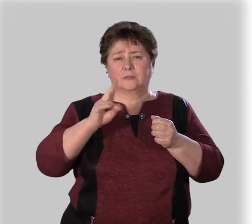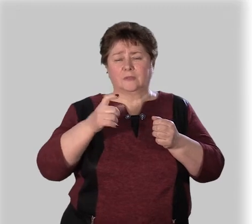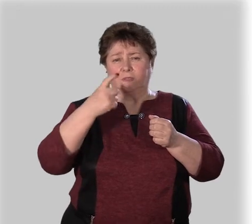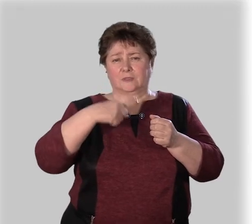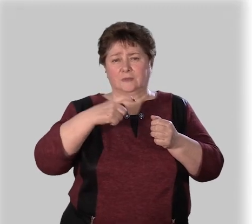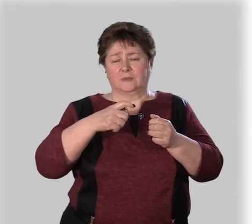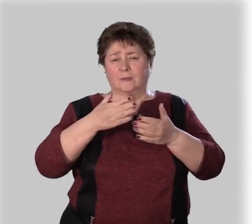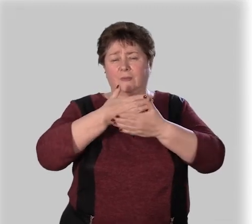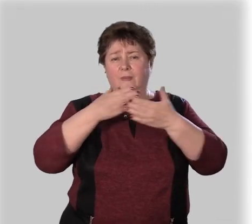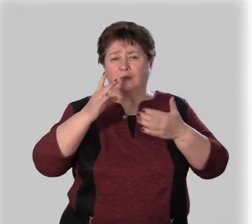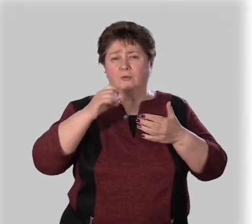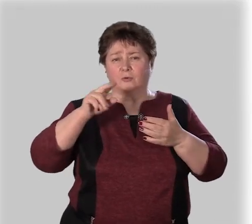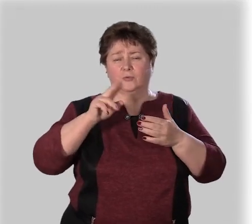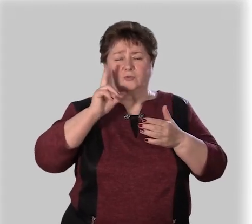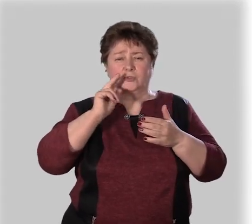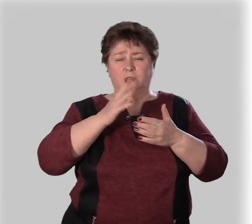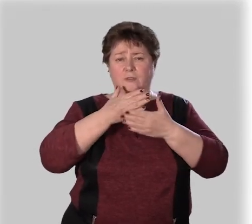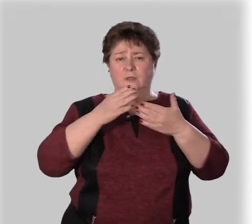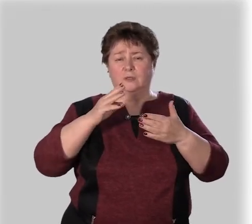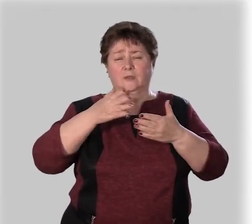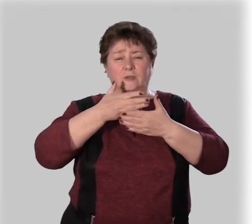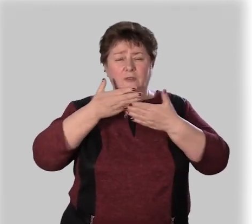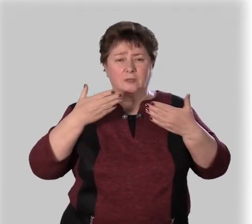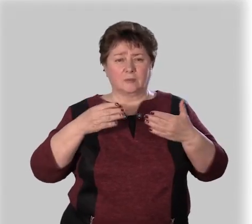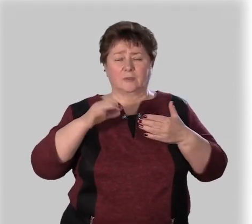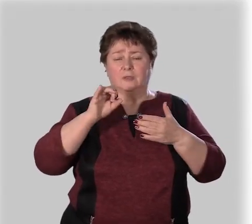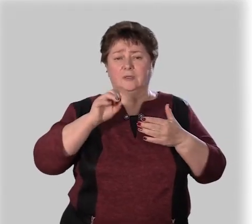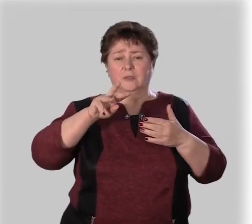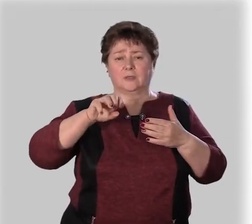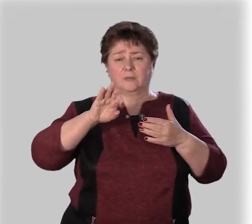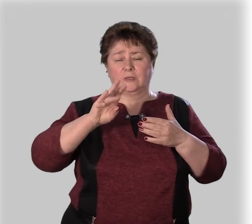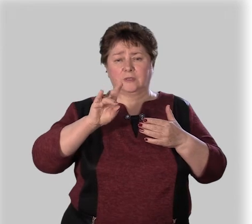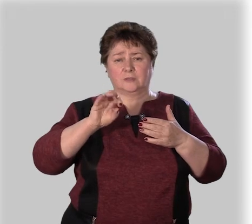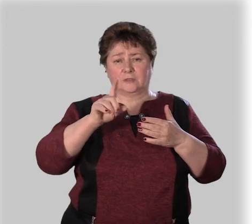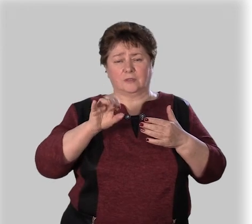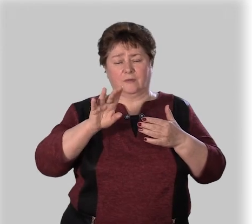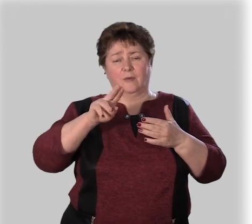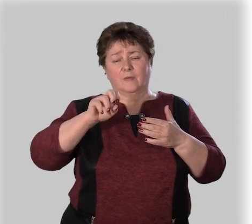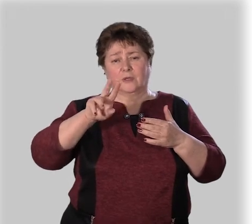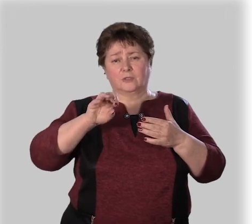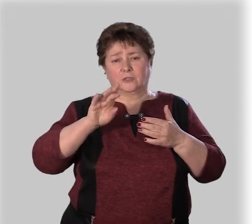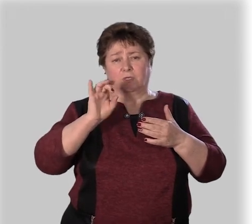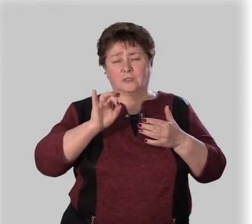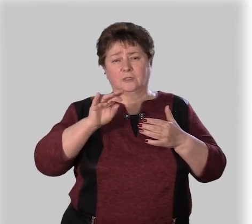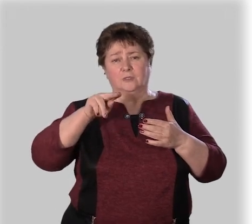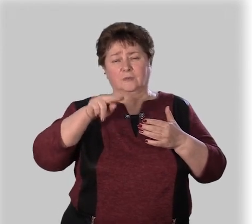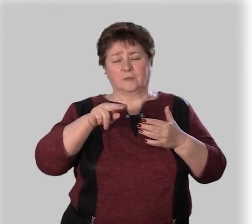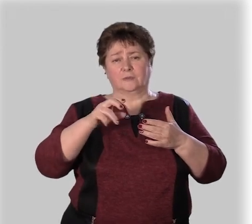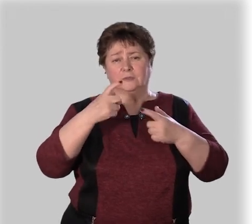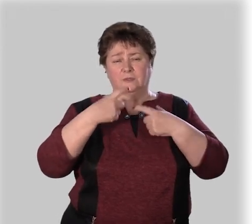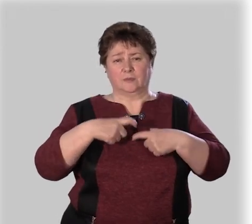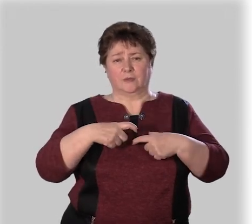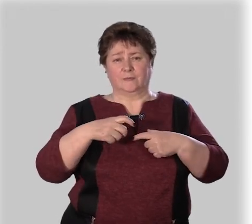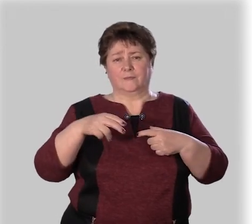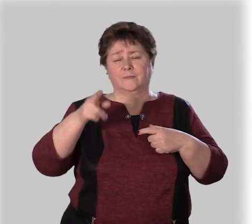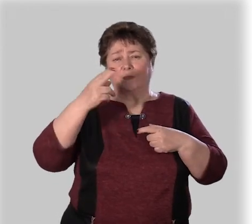Местоимение себя не имеет рода и числа, не имеет именительного падежа. Родительный падеж